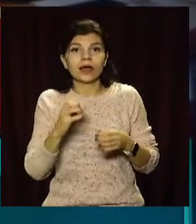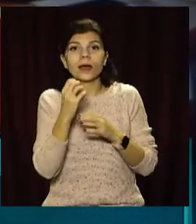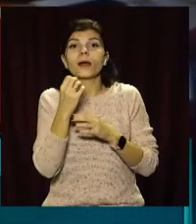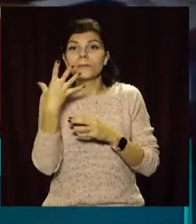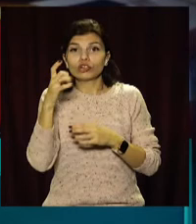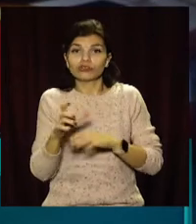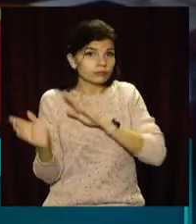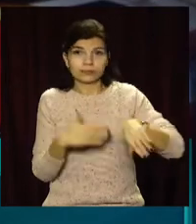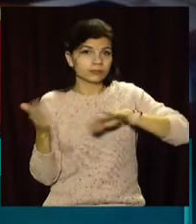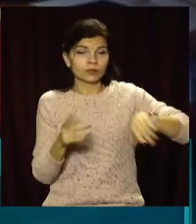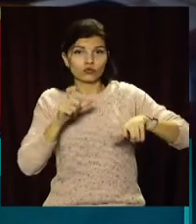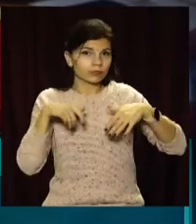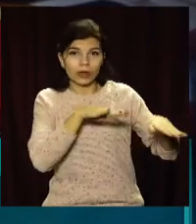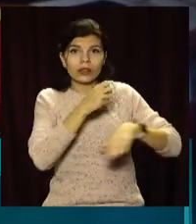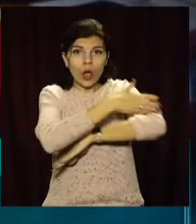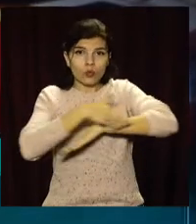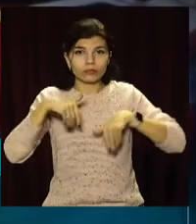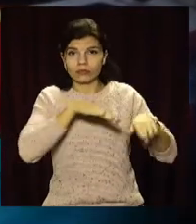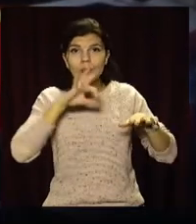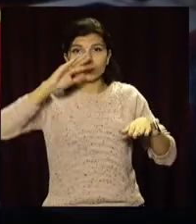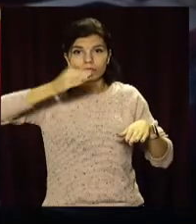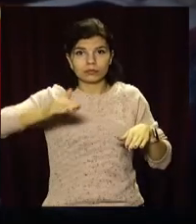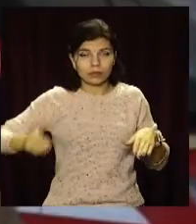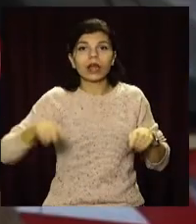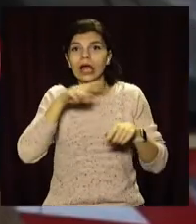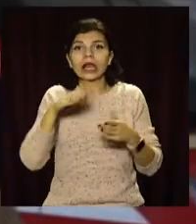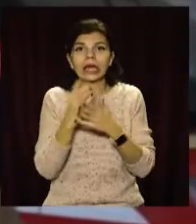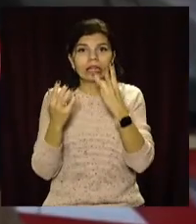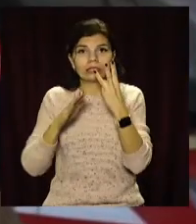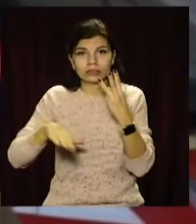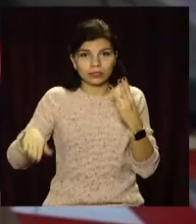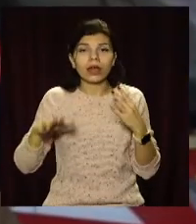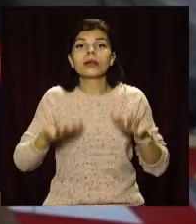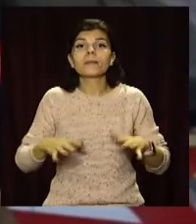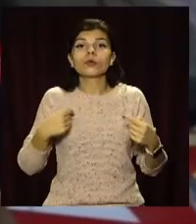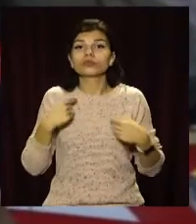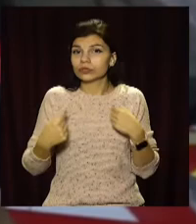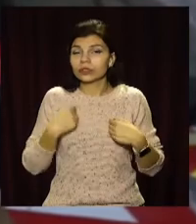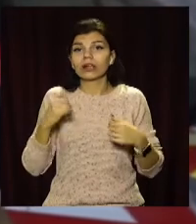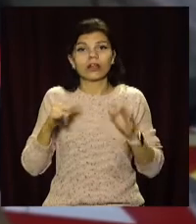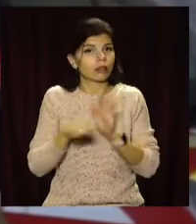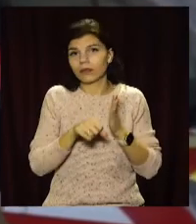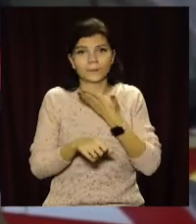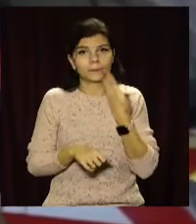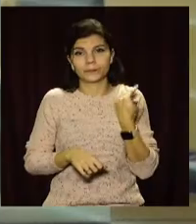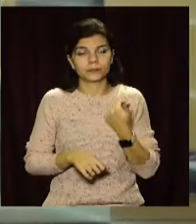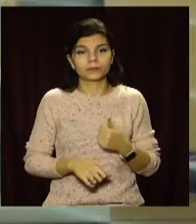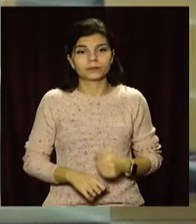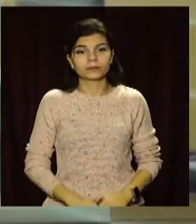чоловік по всходовій клітині, з них три дитини. На місці постраждалих та загиблих немає.